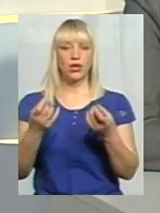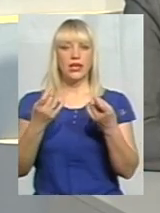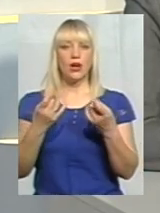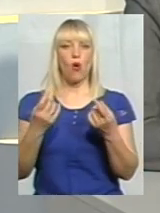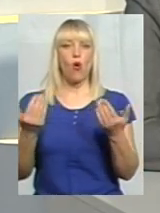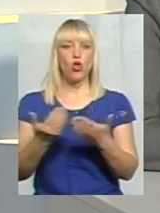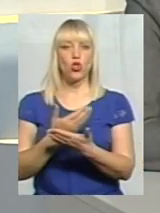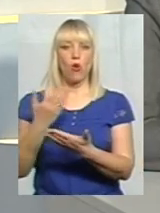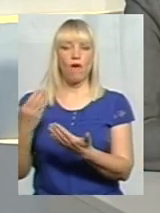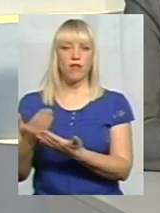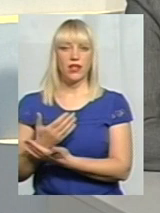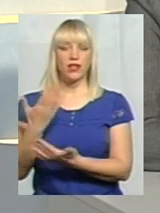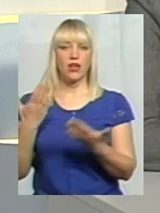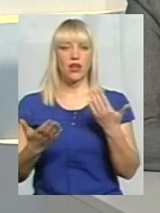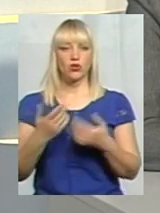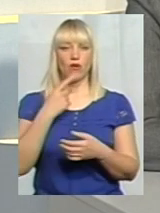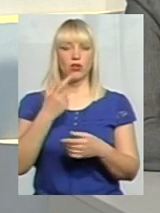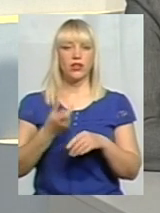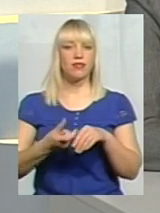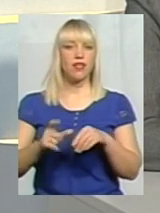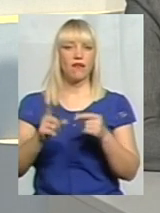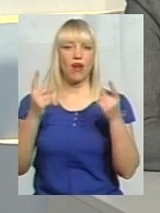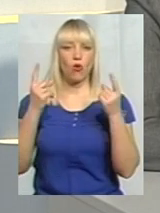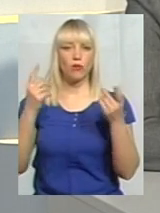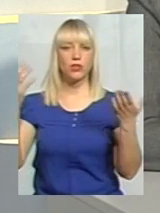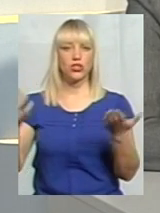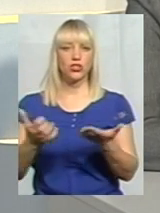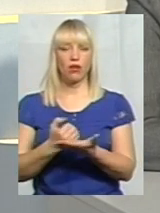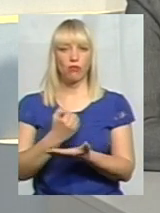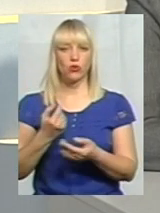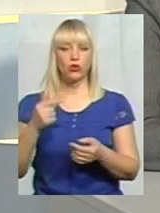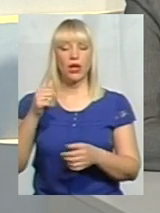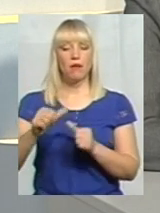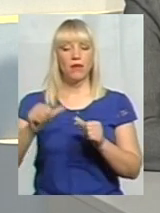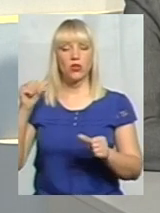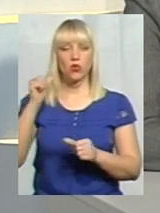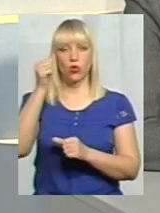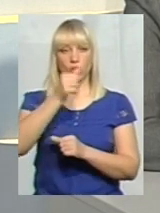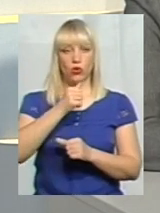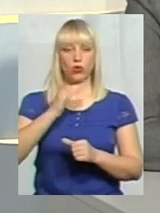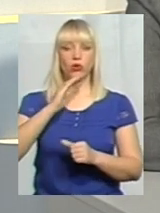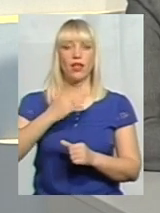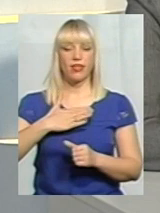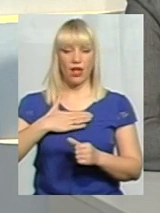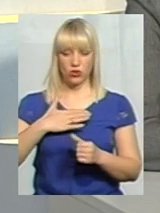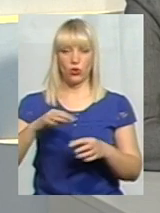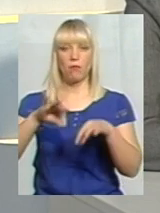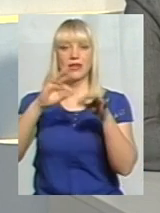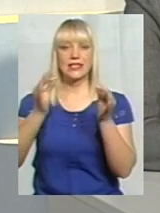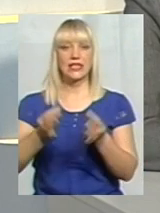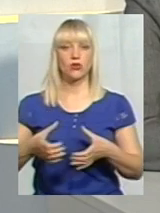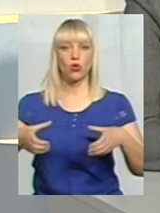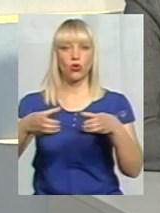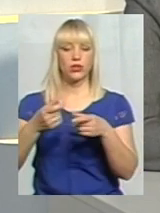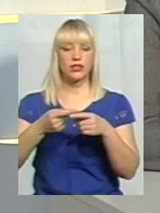Якщо казати про найвагоміше, такий здобуток минулого року для нашої сієї мистецької когорти «Хмельничне» – це